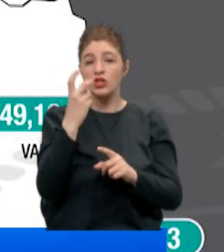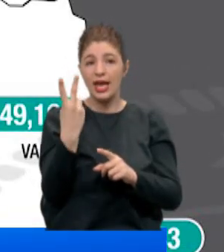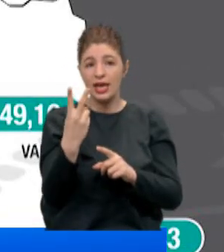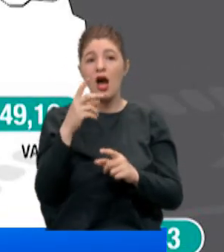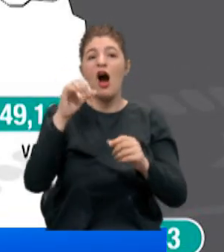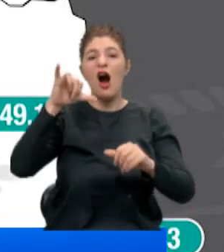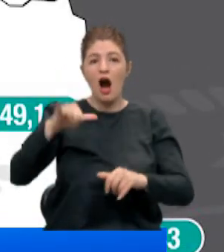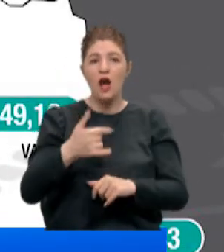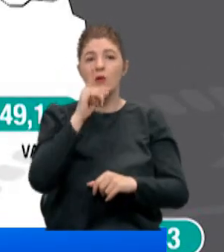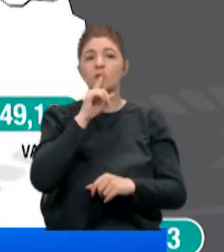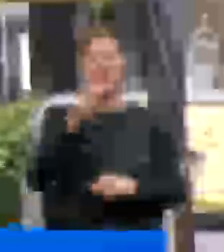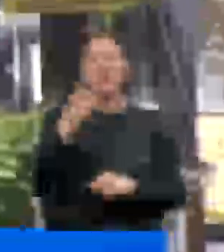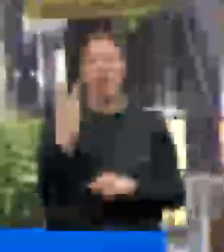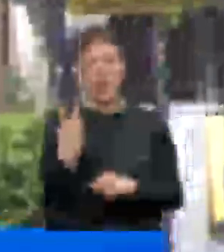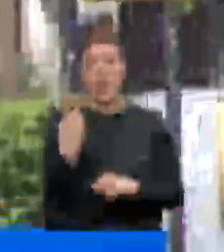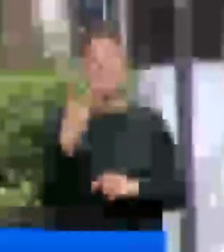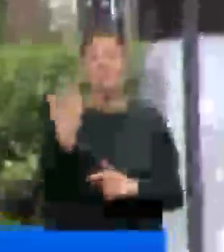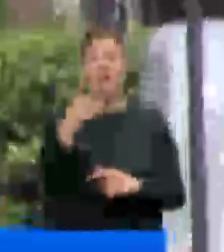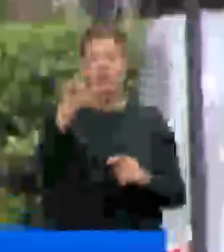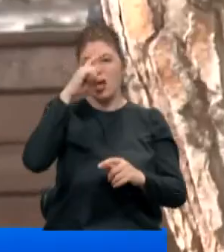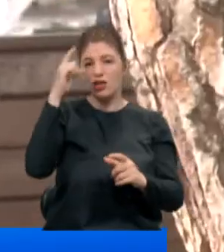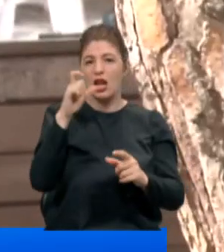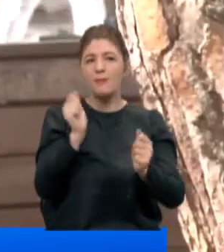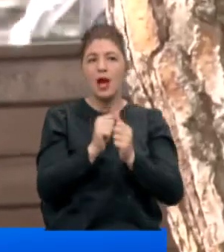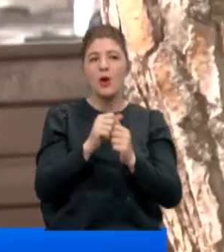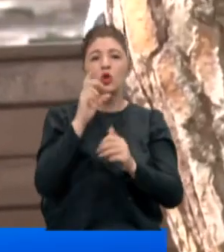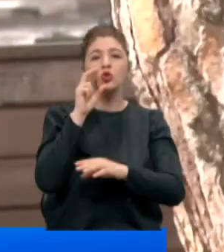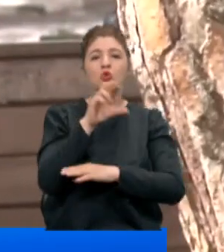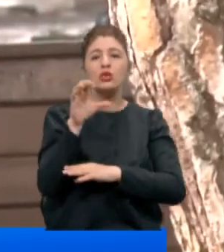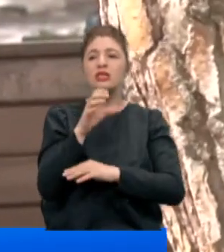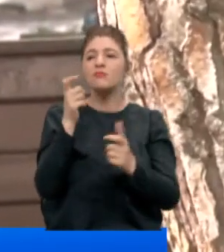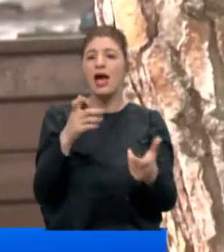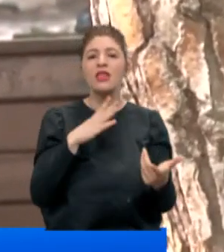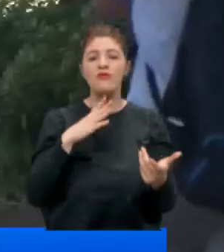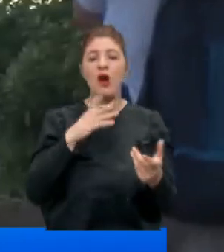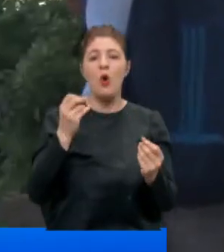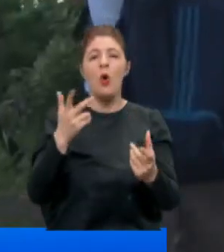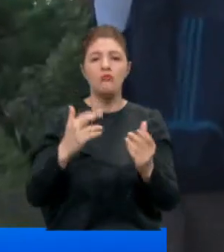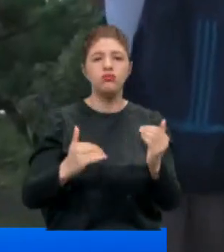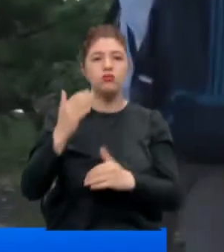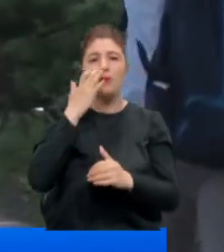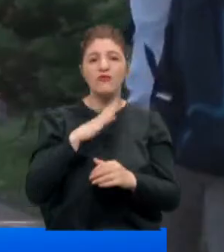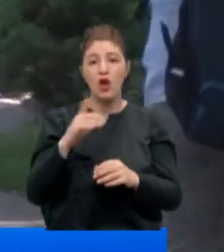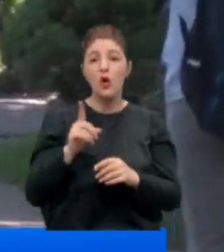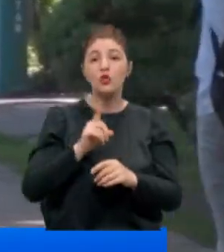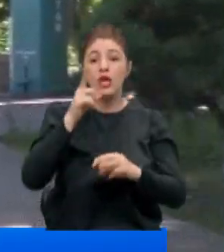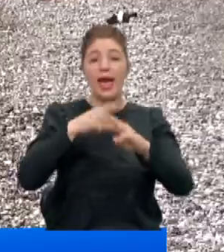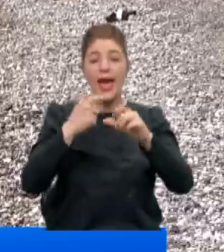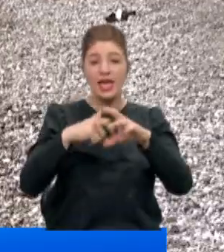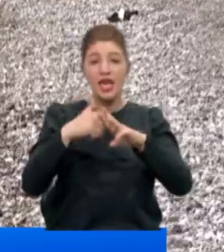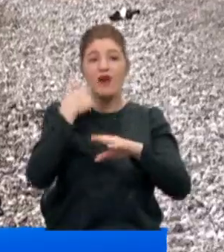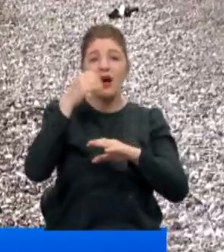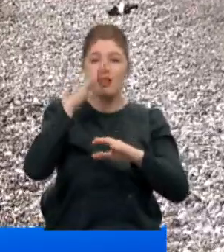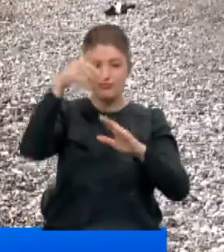%182. Yaz aylarıyla birlikte özellikle turizm illerinde hareketlenmenin daha da artması bekleniyor. Kuzey Ege'den Akdeniz'e doğru